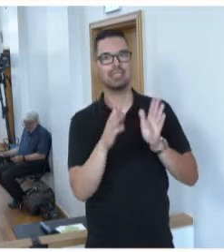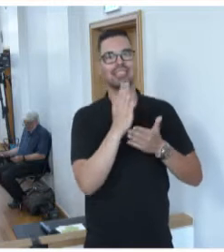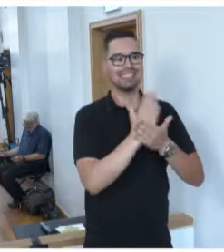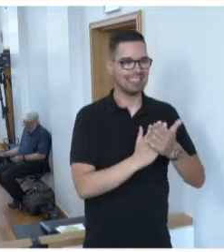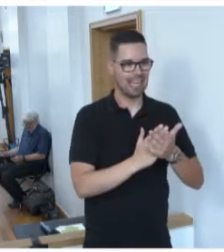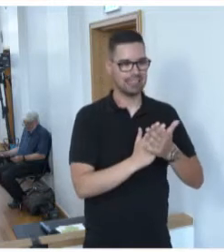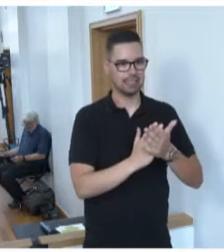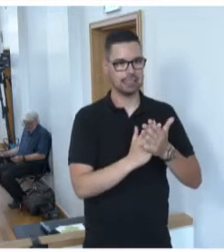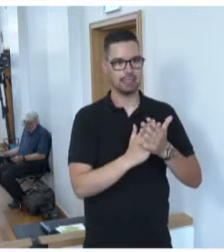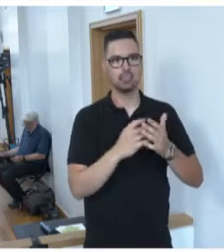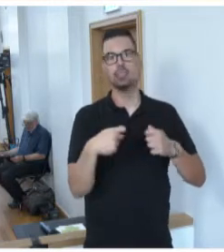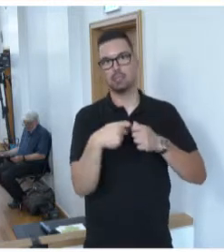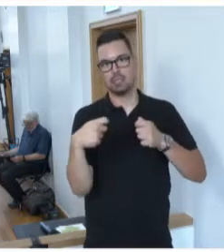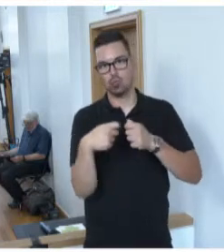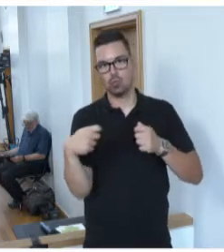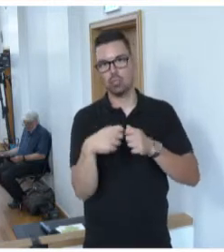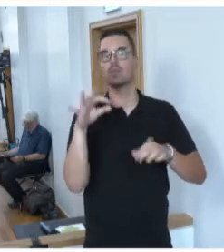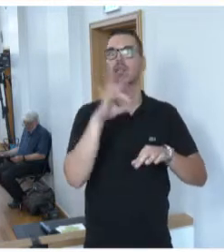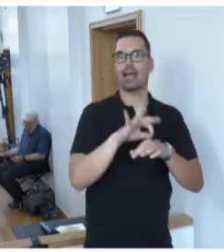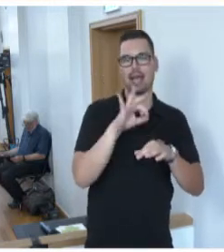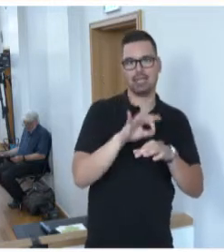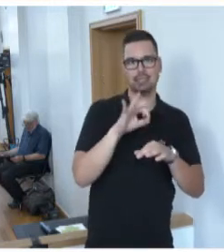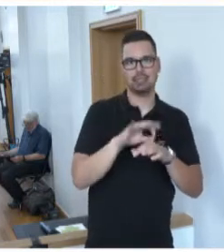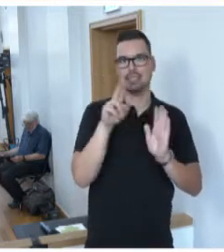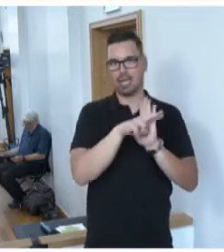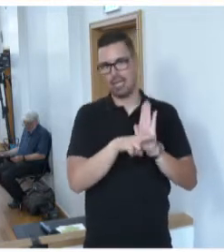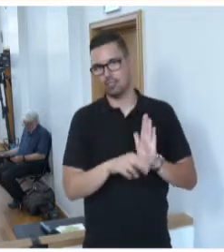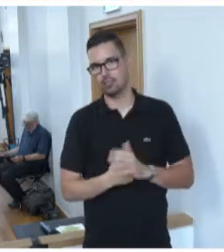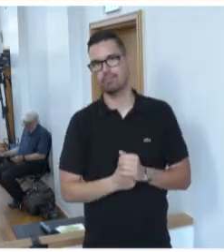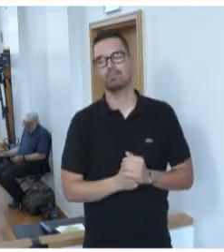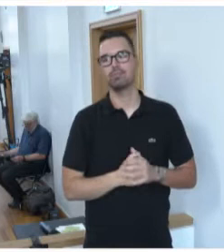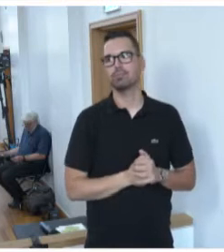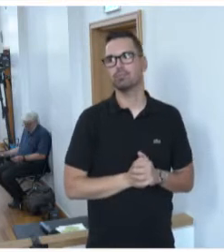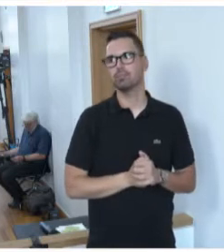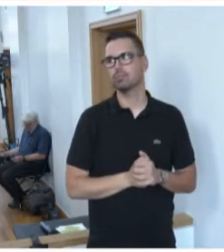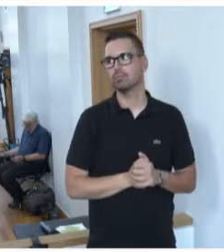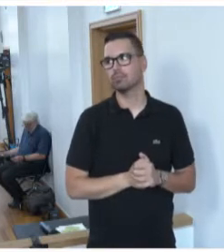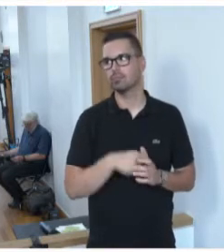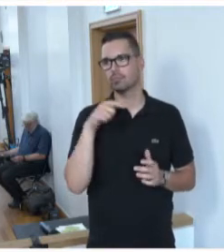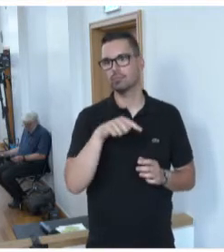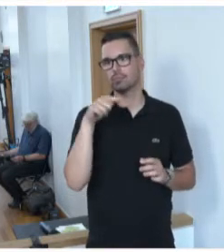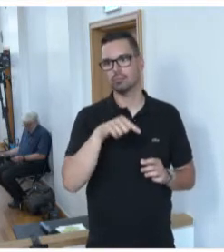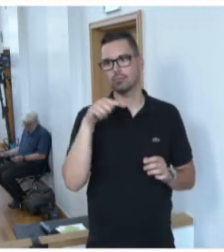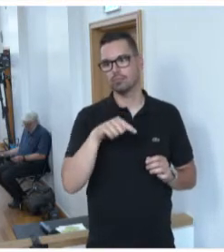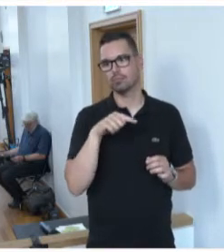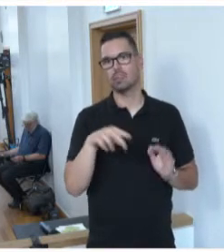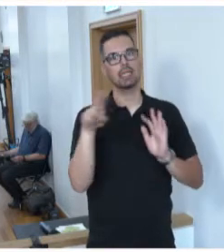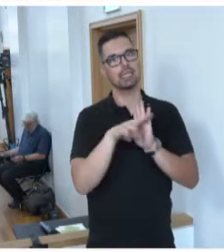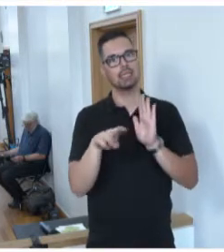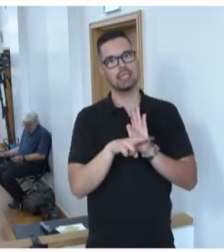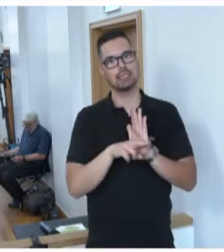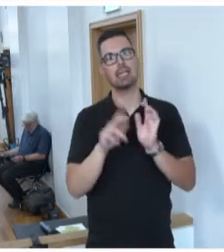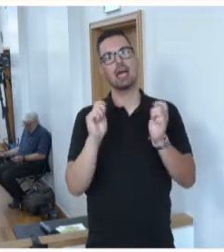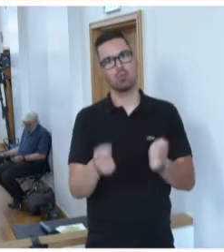interkollegialen Austausch von Ärztinnen und Ärzten Regeln. Hier setzt der vorliegende Gesetzesentwurf